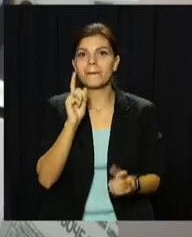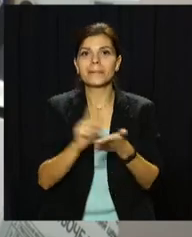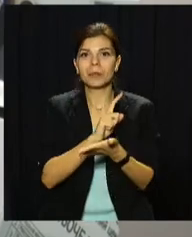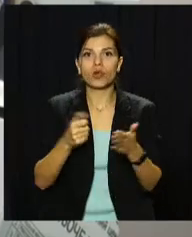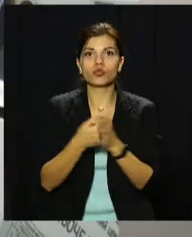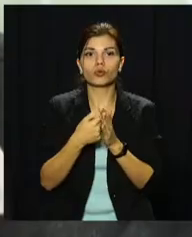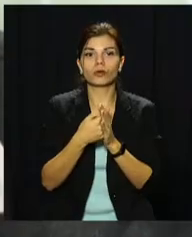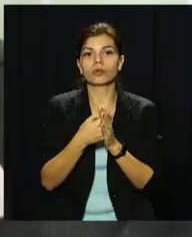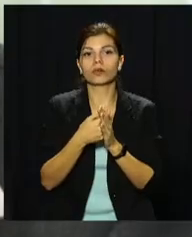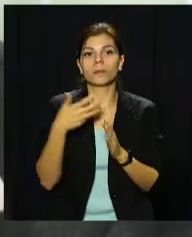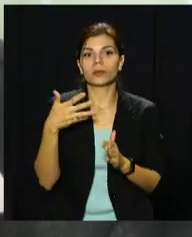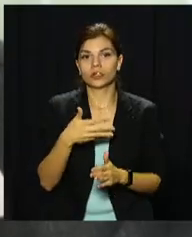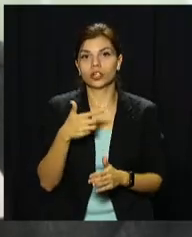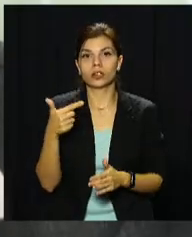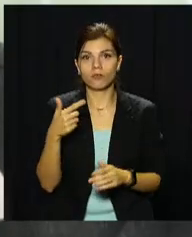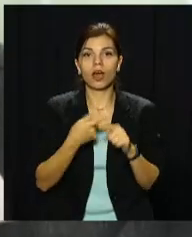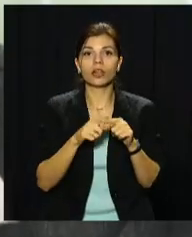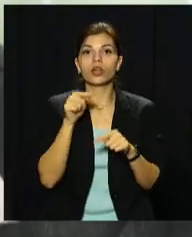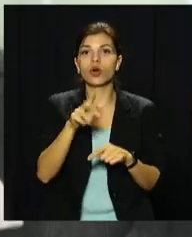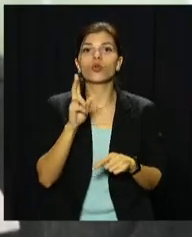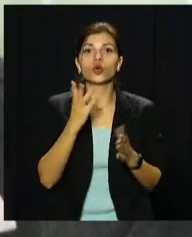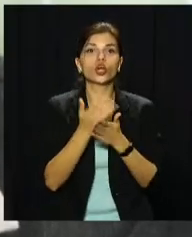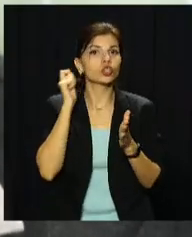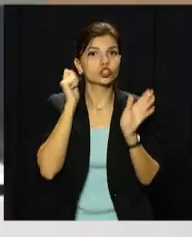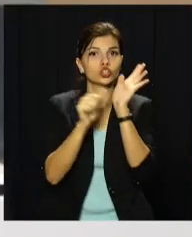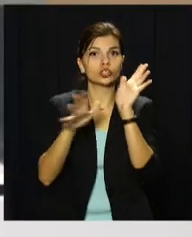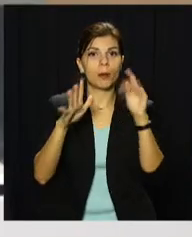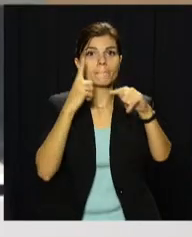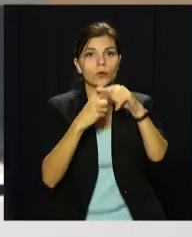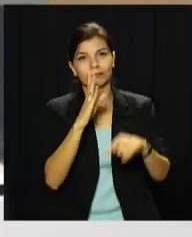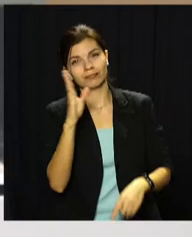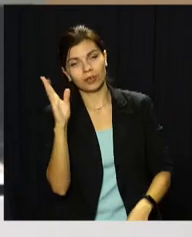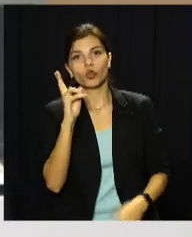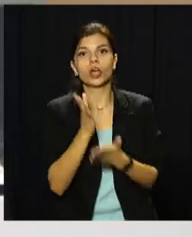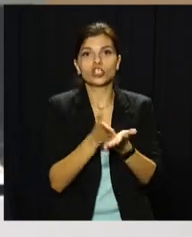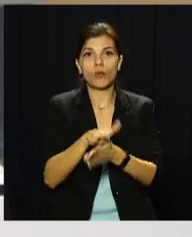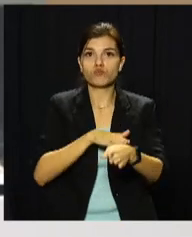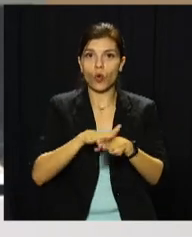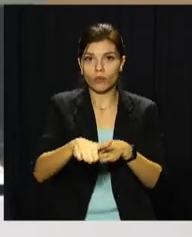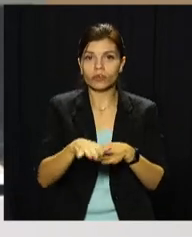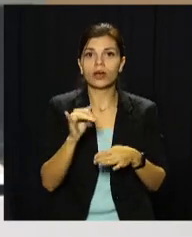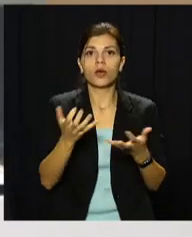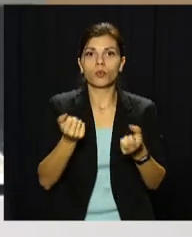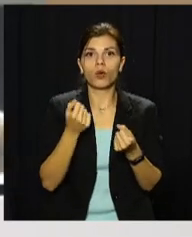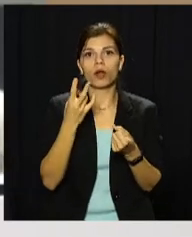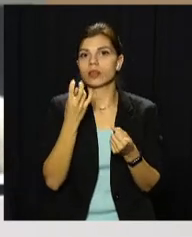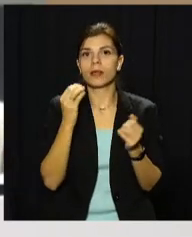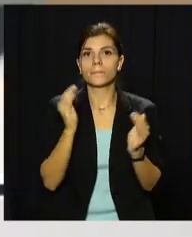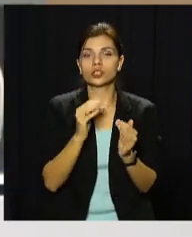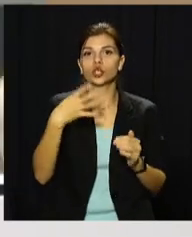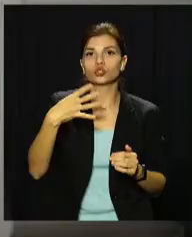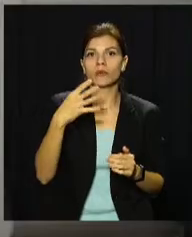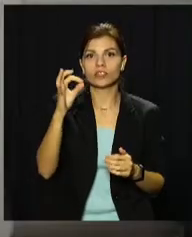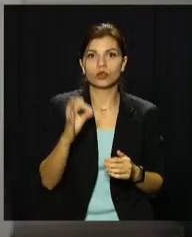до 5 тисяч гривень. Стосується це тих, кому 65+, хто має повний стаж і отримує не менше 40%